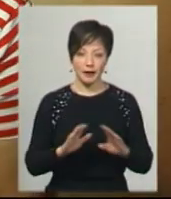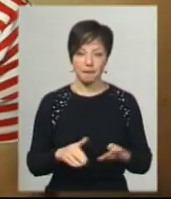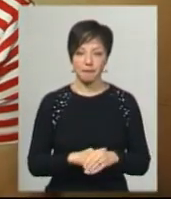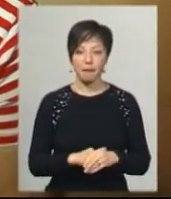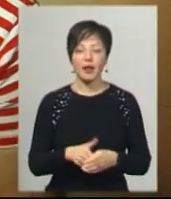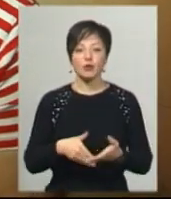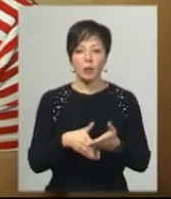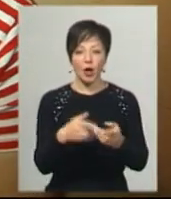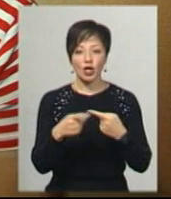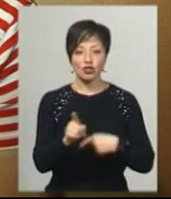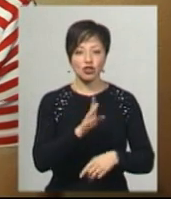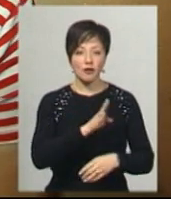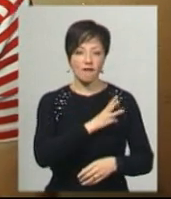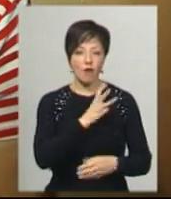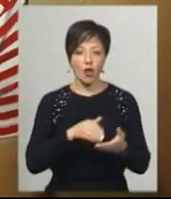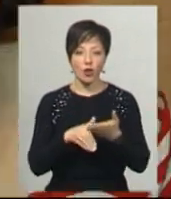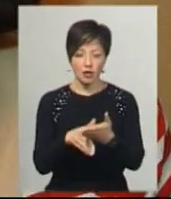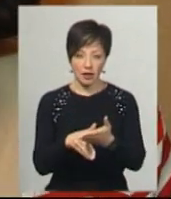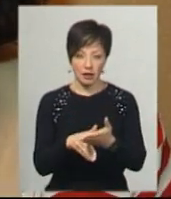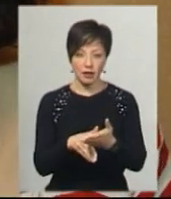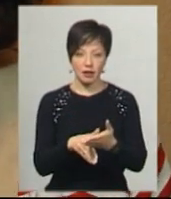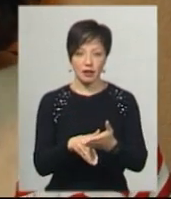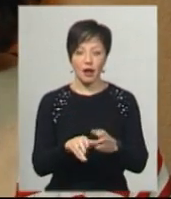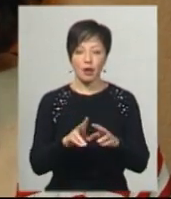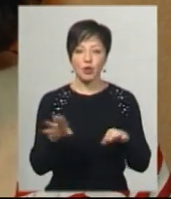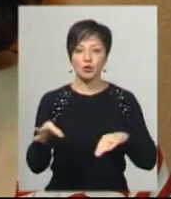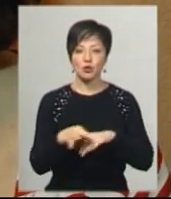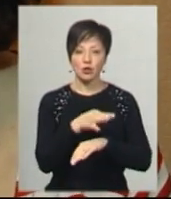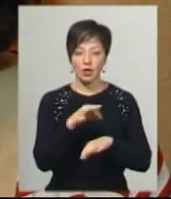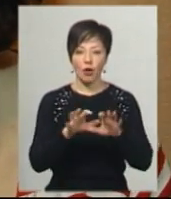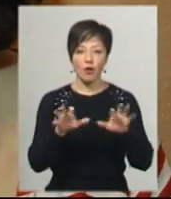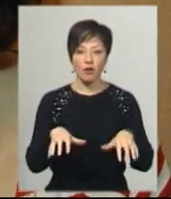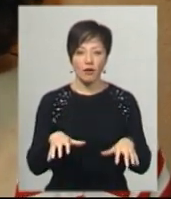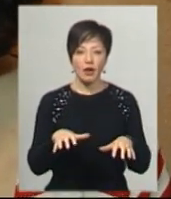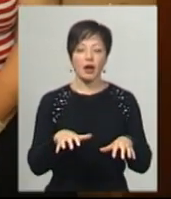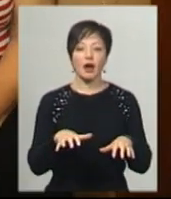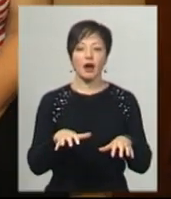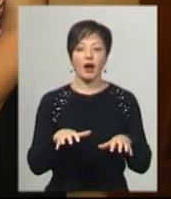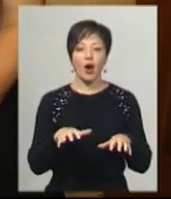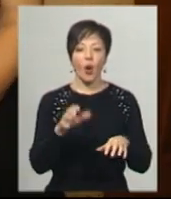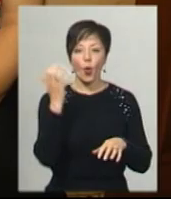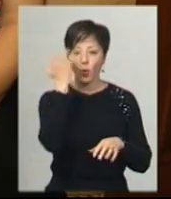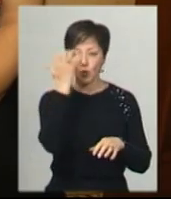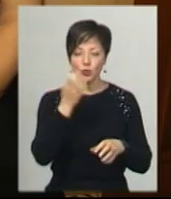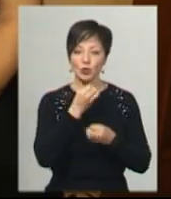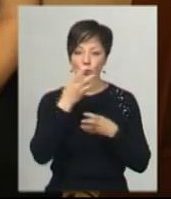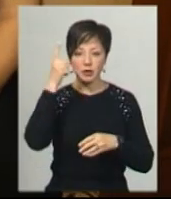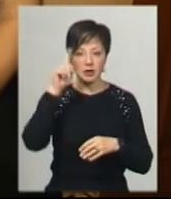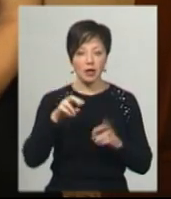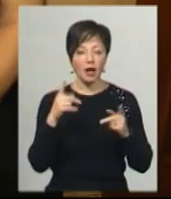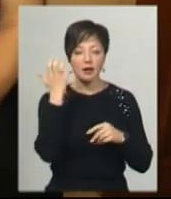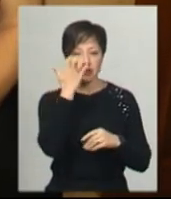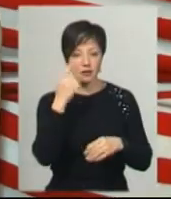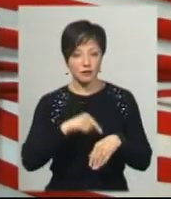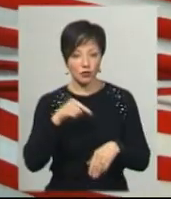Вероніці допомагають інші волонтери, як Марія Бурбан, дружина голови Кам'янець-Подільського товариства УТОС. Жінка каже, добре розуміє, як то бути незрячим,